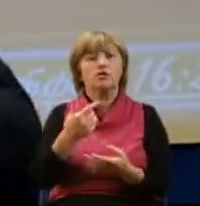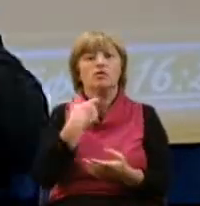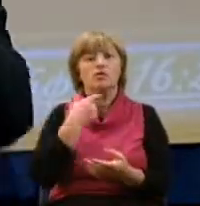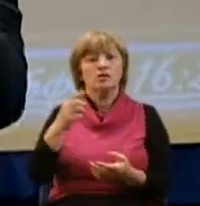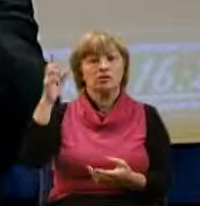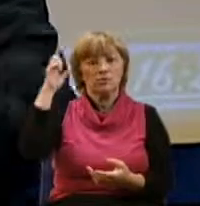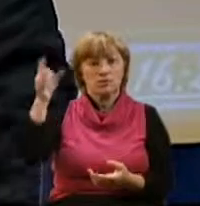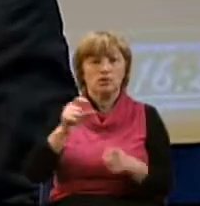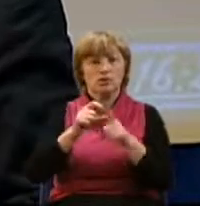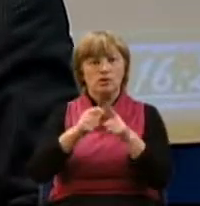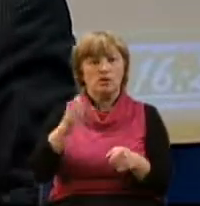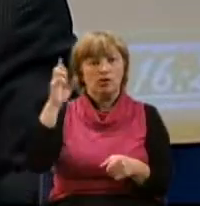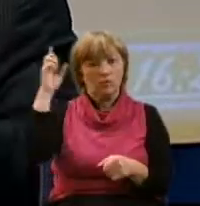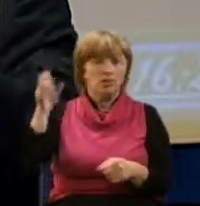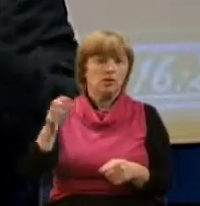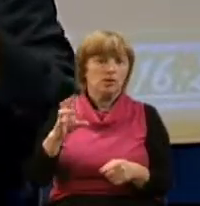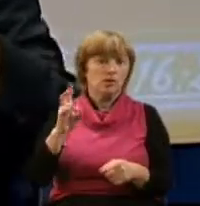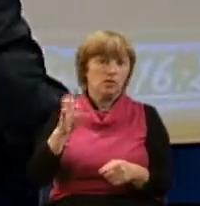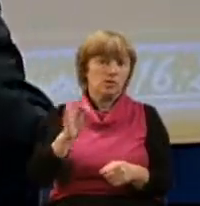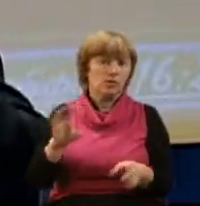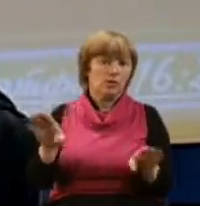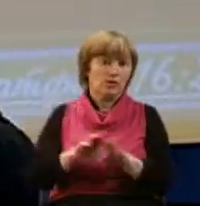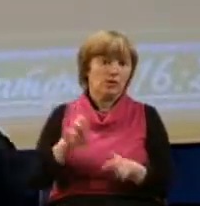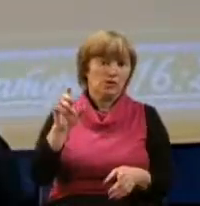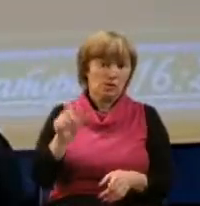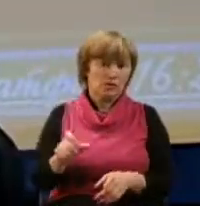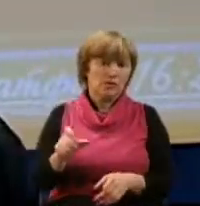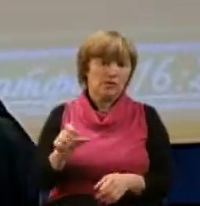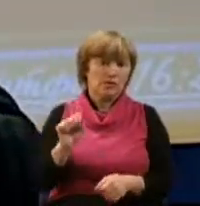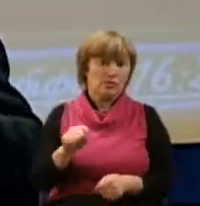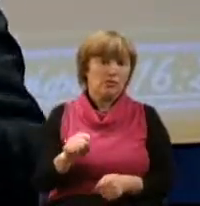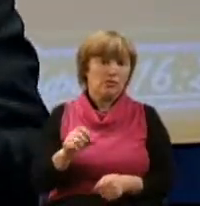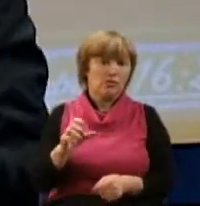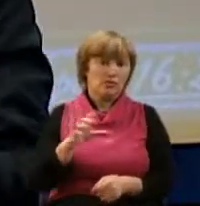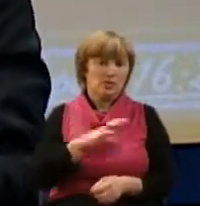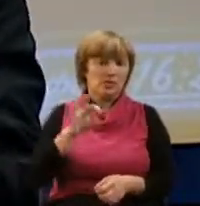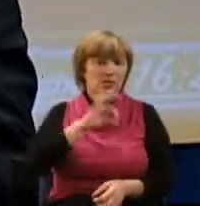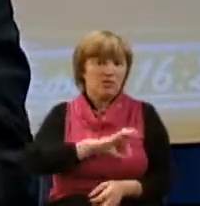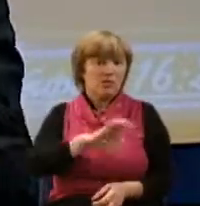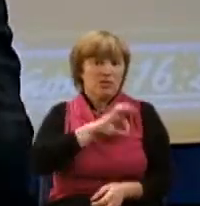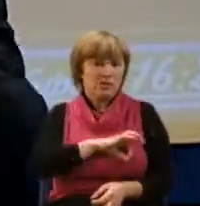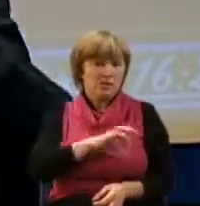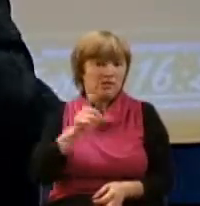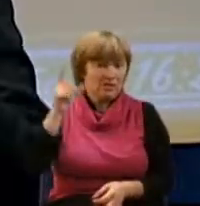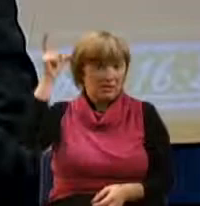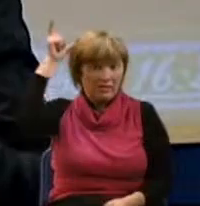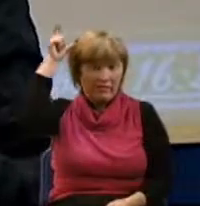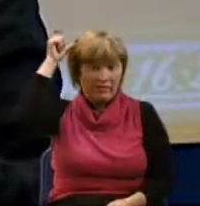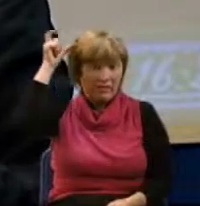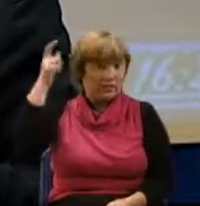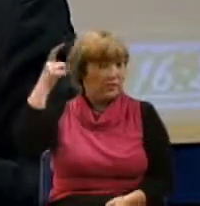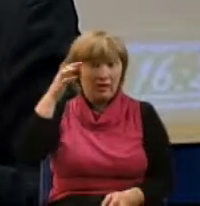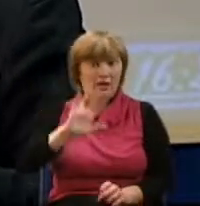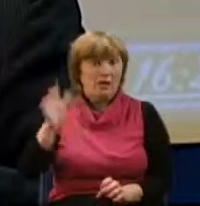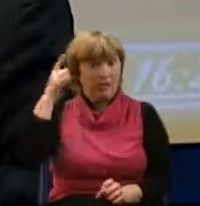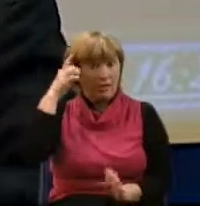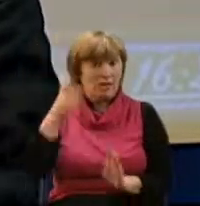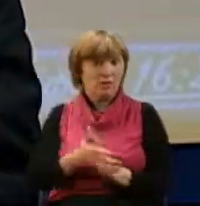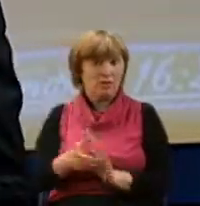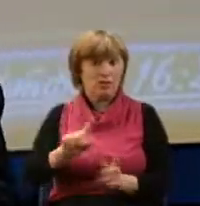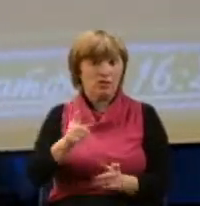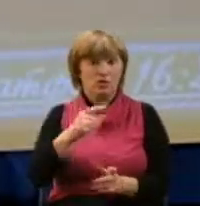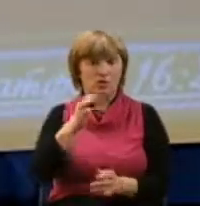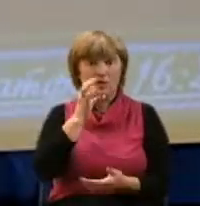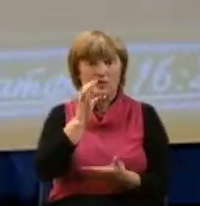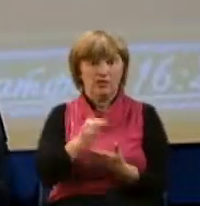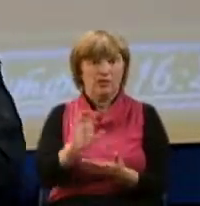Слово Божие передавать. Но как человек, он мог быть использован и дьяволом, не понимая, что то, что